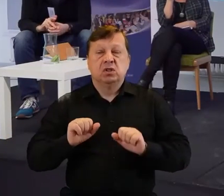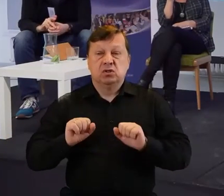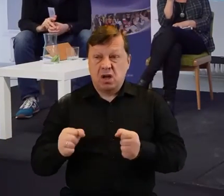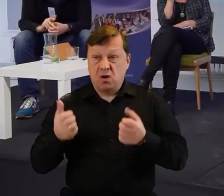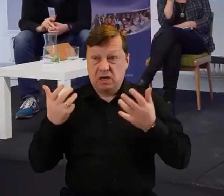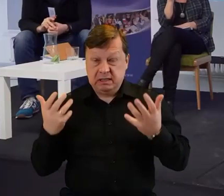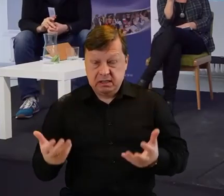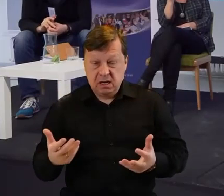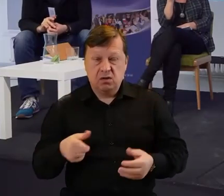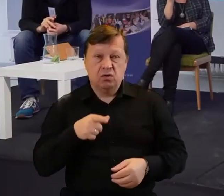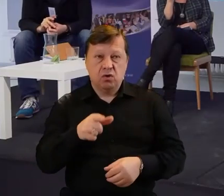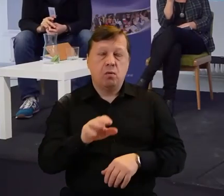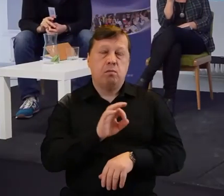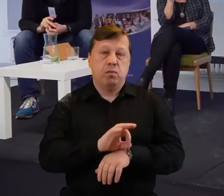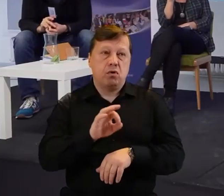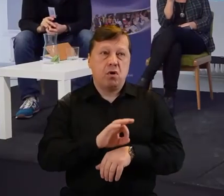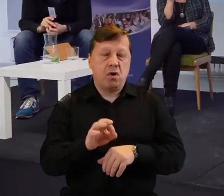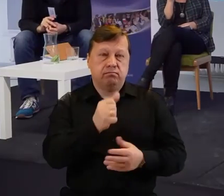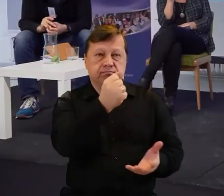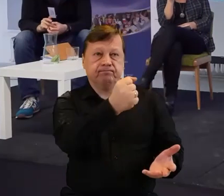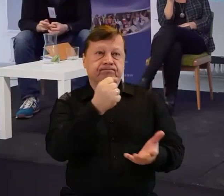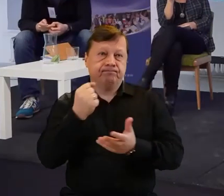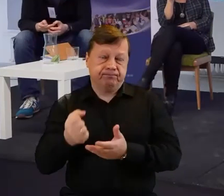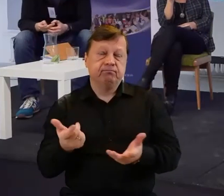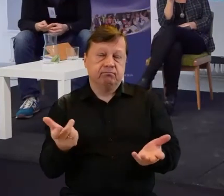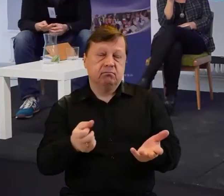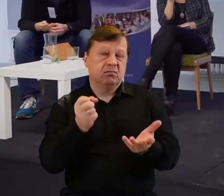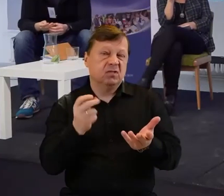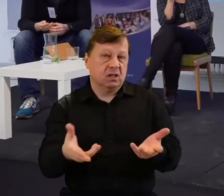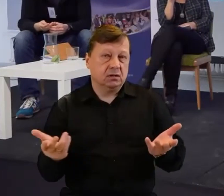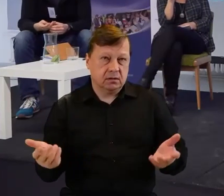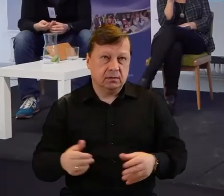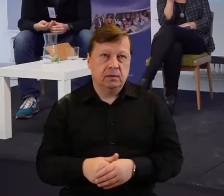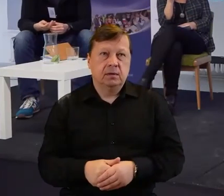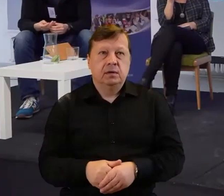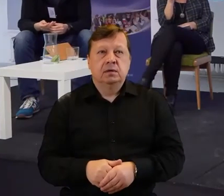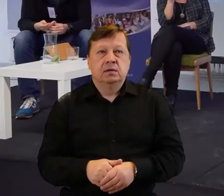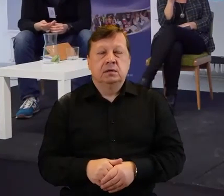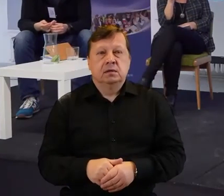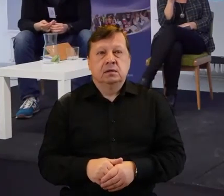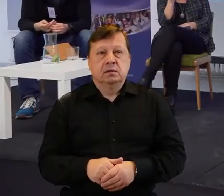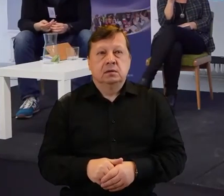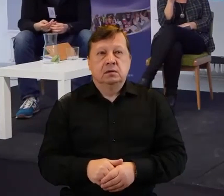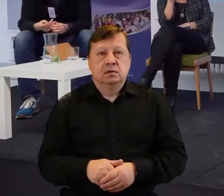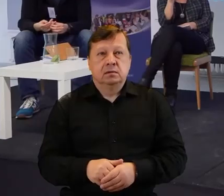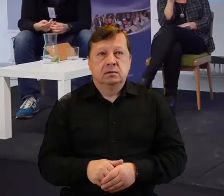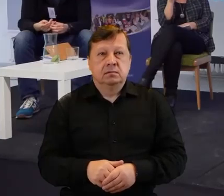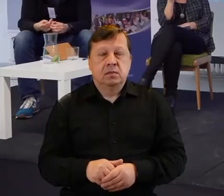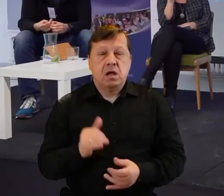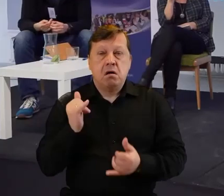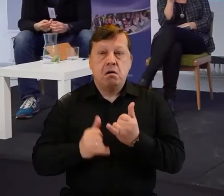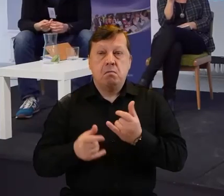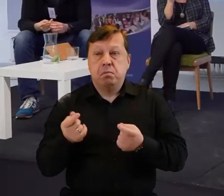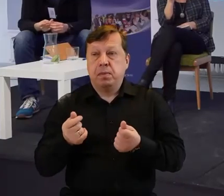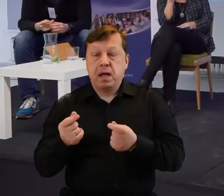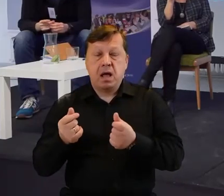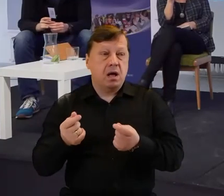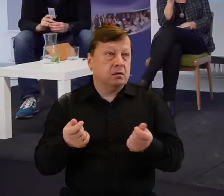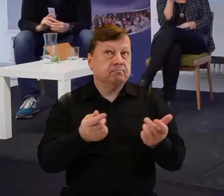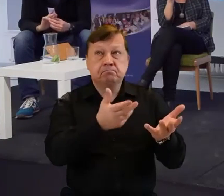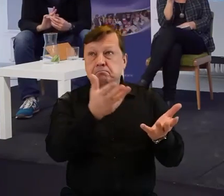tak. Czasami można, jeśli brak takiego finansowania,